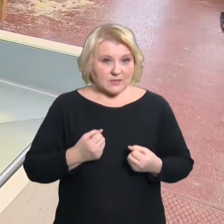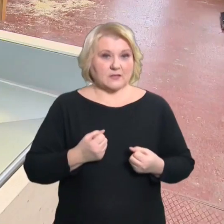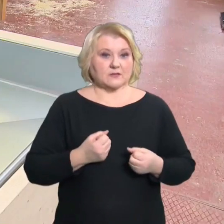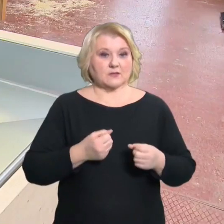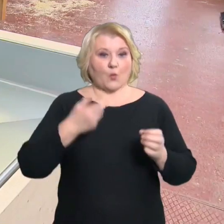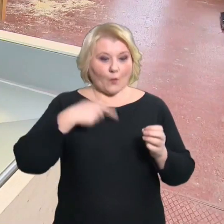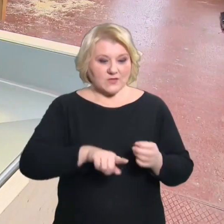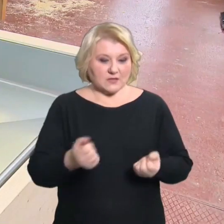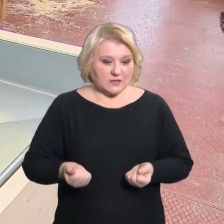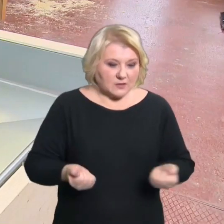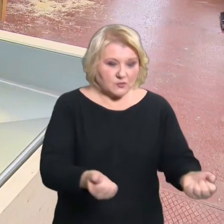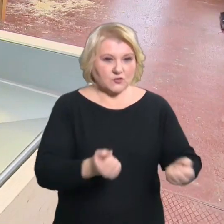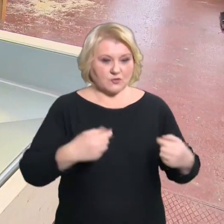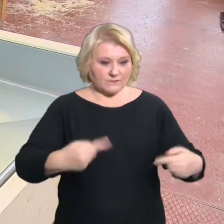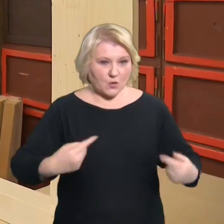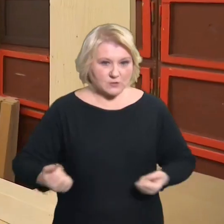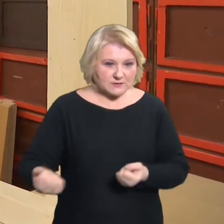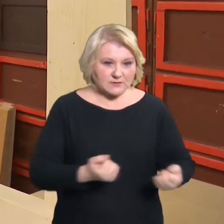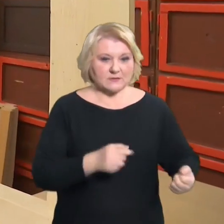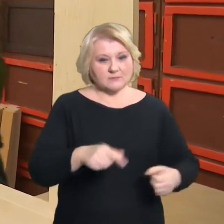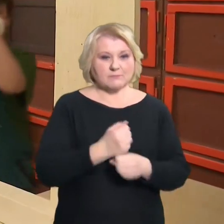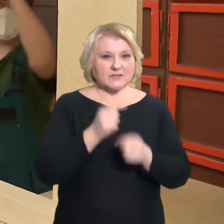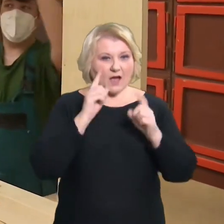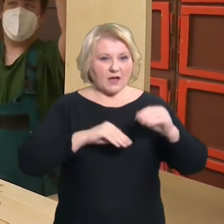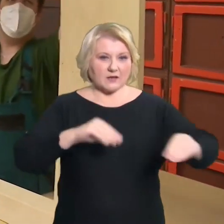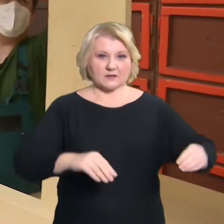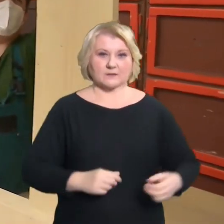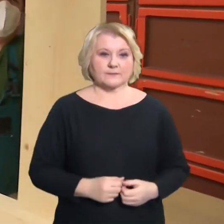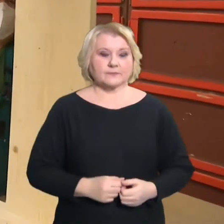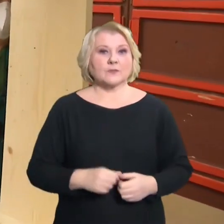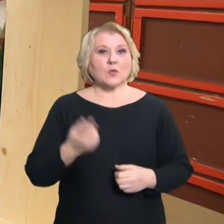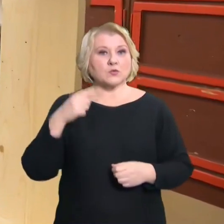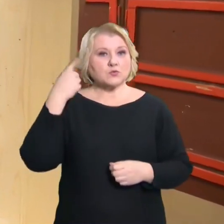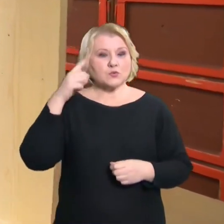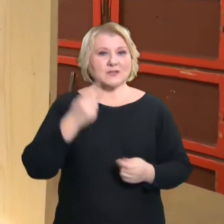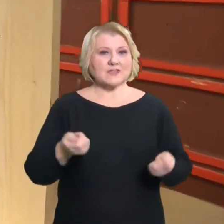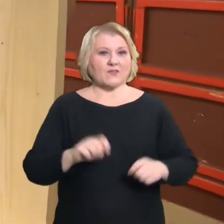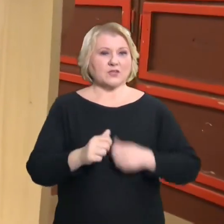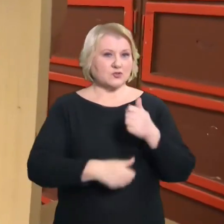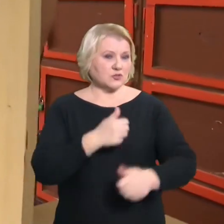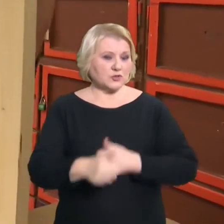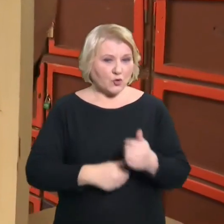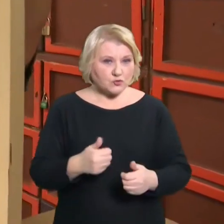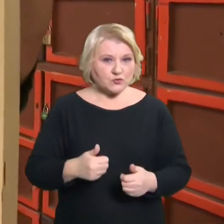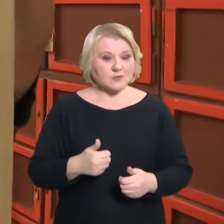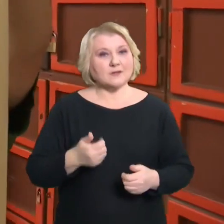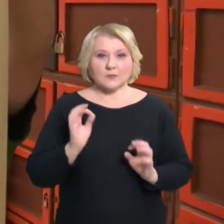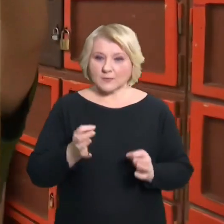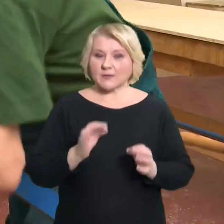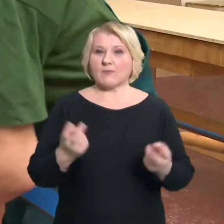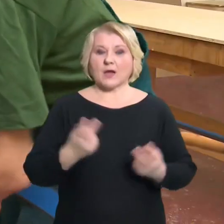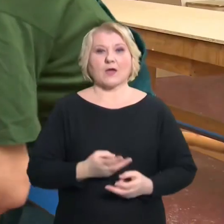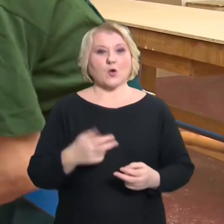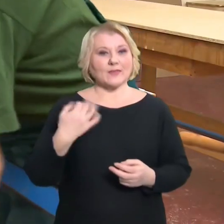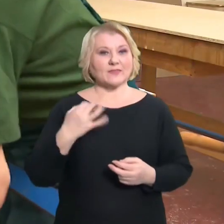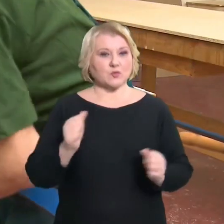exteriéru a tam vlastně pracovat. Pro studenty záverečného ročníku učiliště je projekt zase ozvášněním individuálního výcviku.